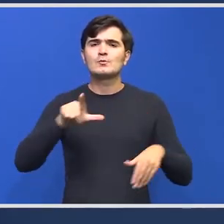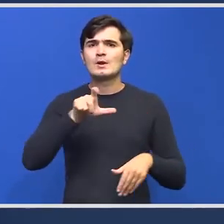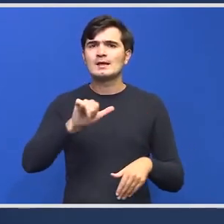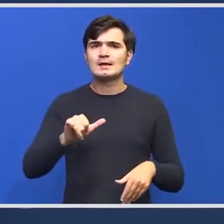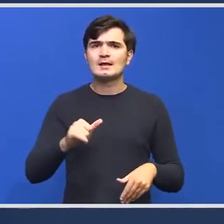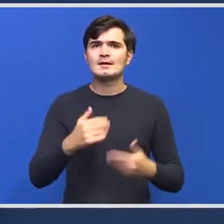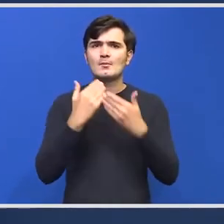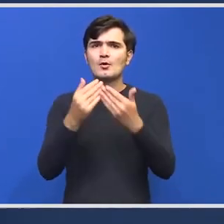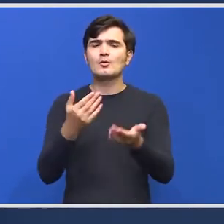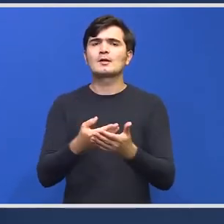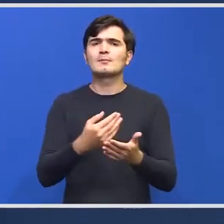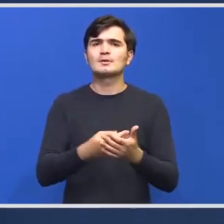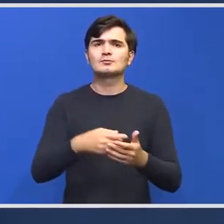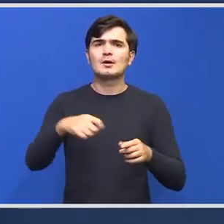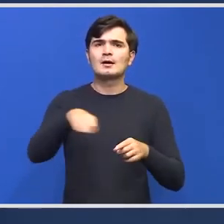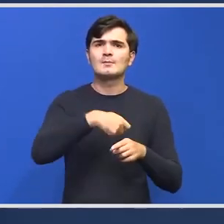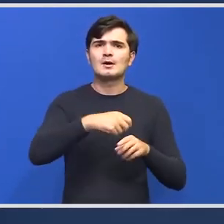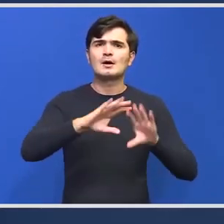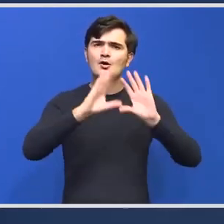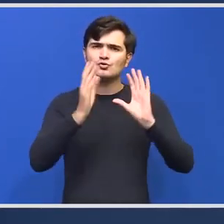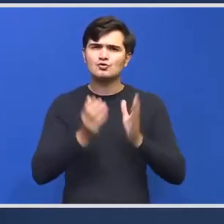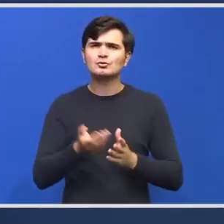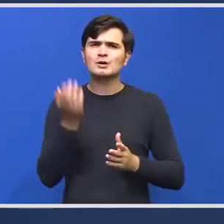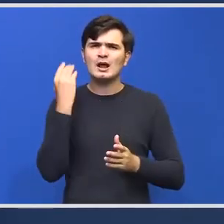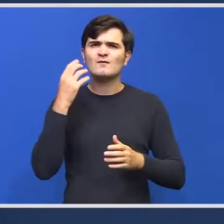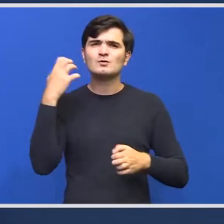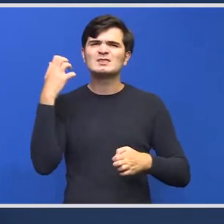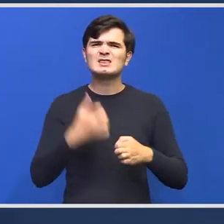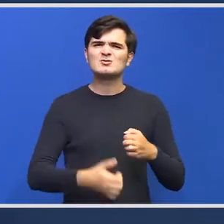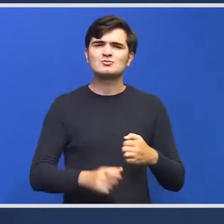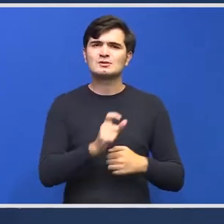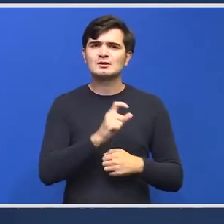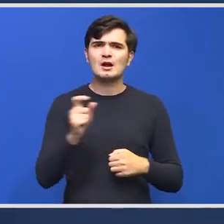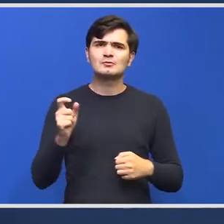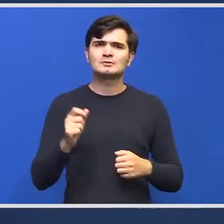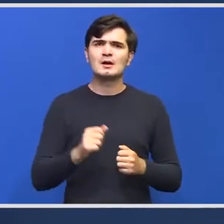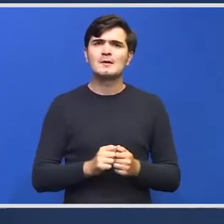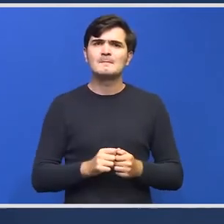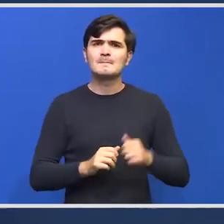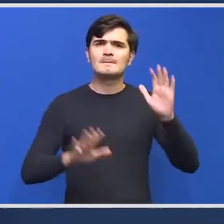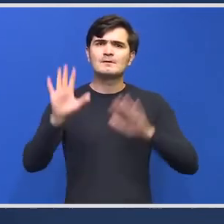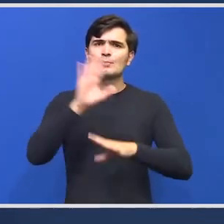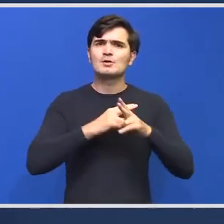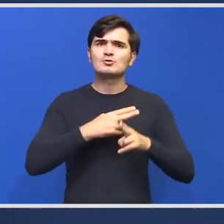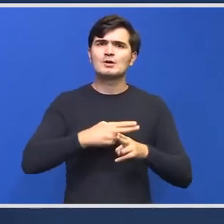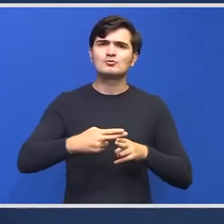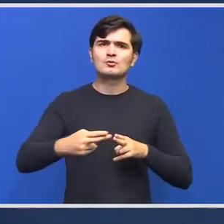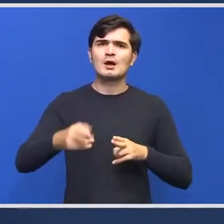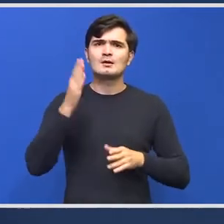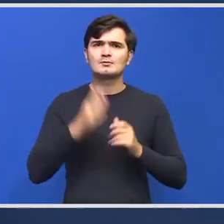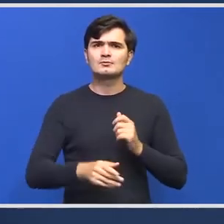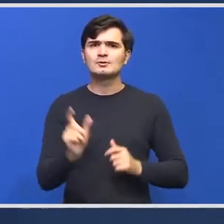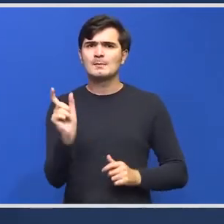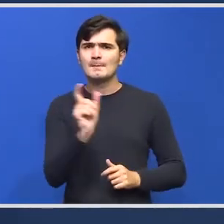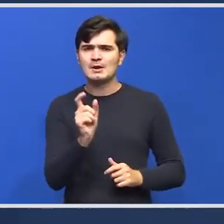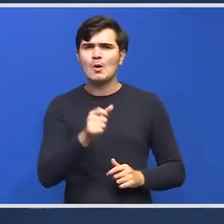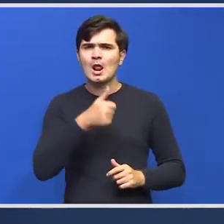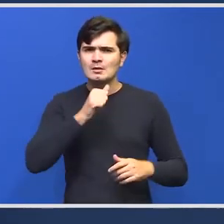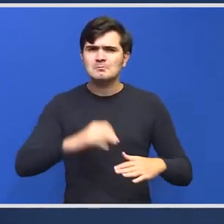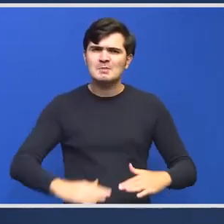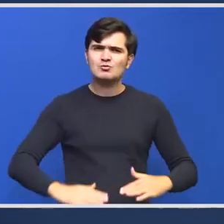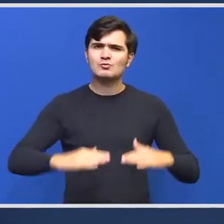pentru a repara tot ce a fost distrus în ultima perioadă în cauza